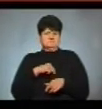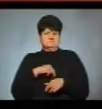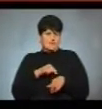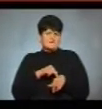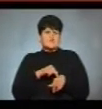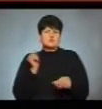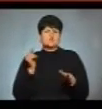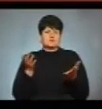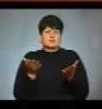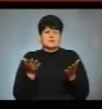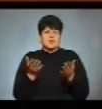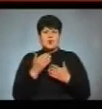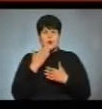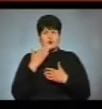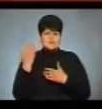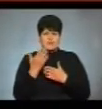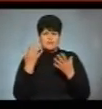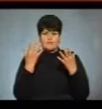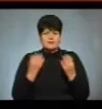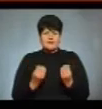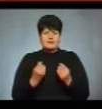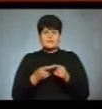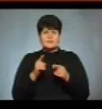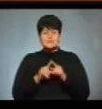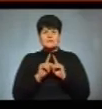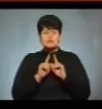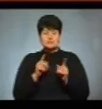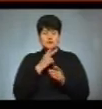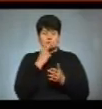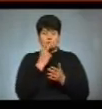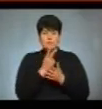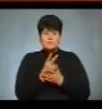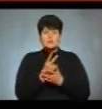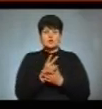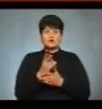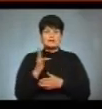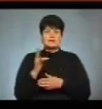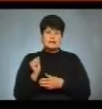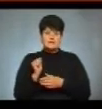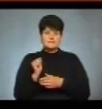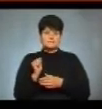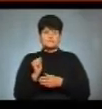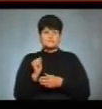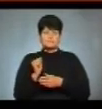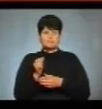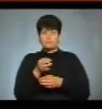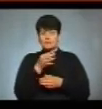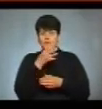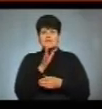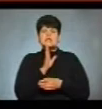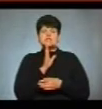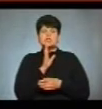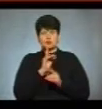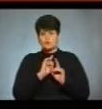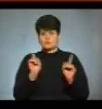останній день, скажімо так, особливо це помітно на електоральних оподобаннях жінок